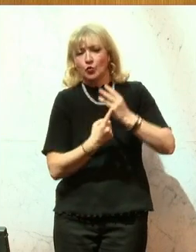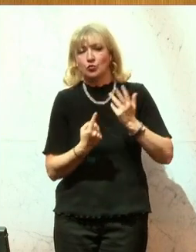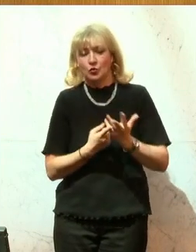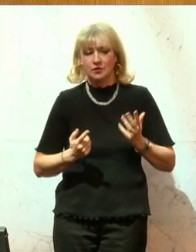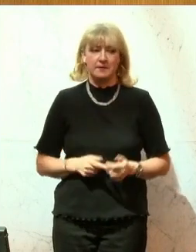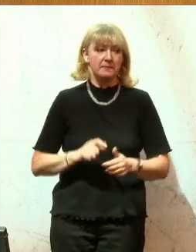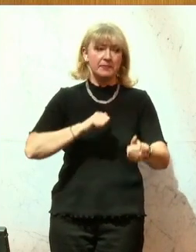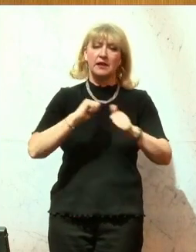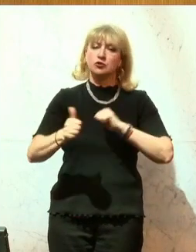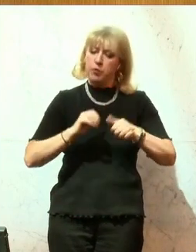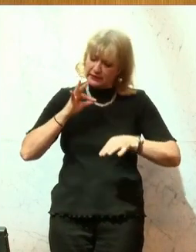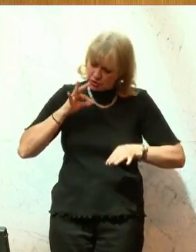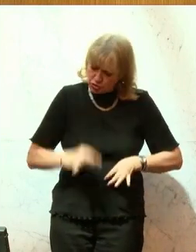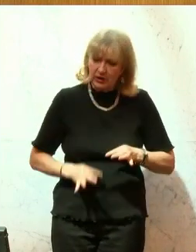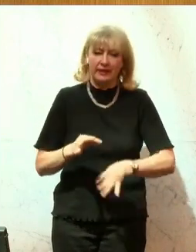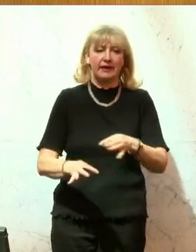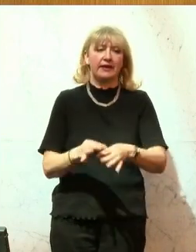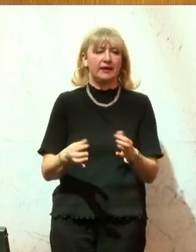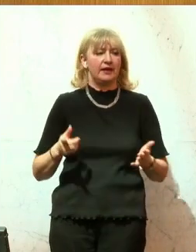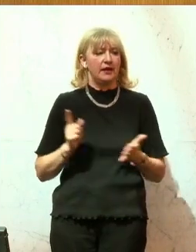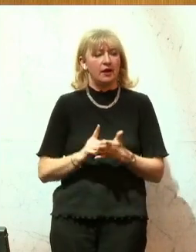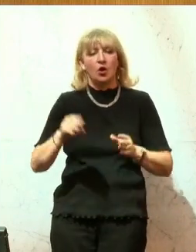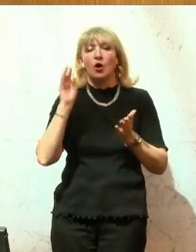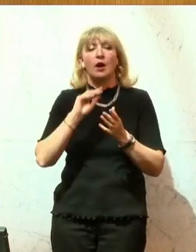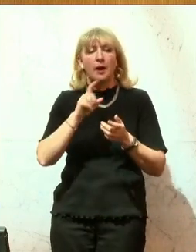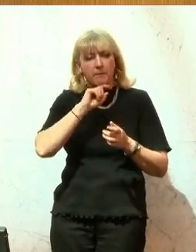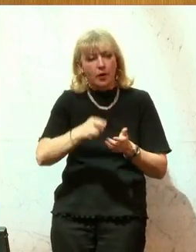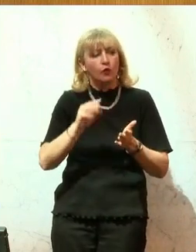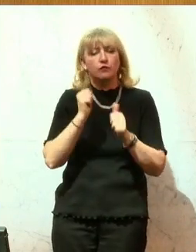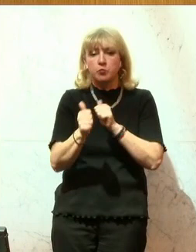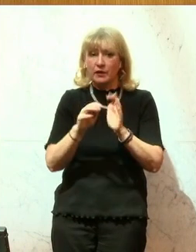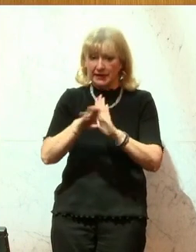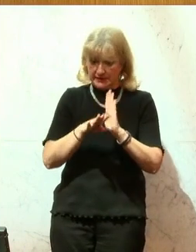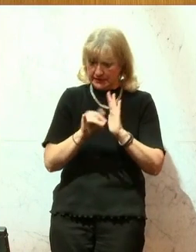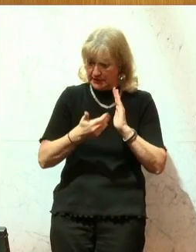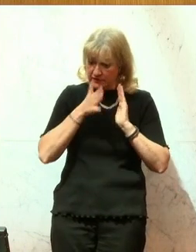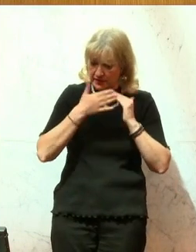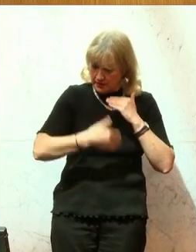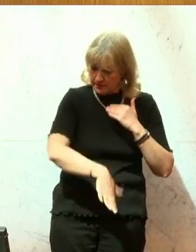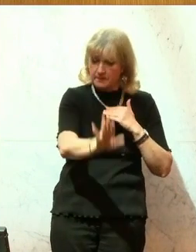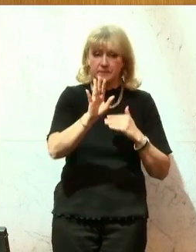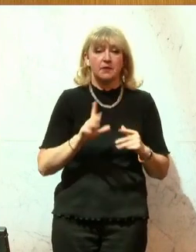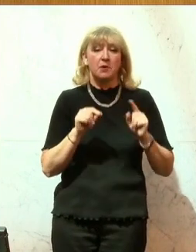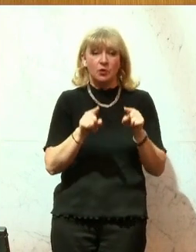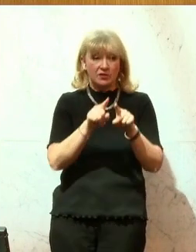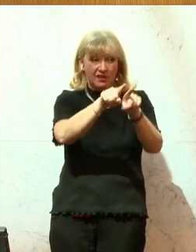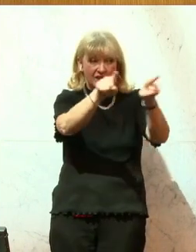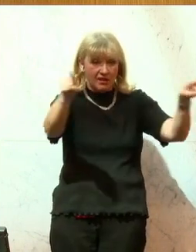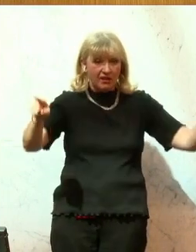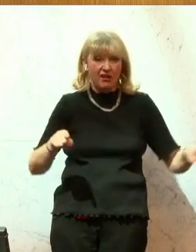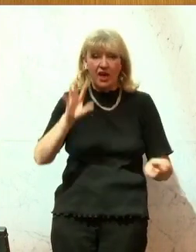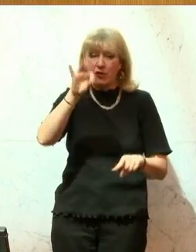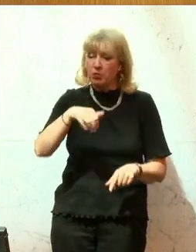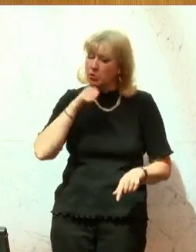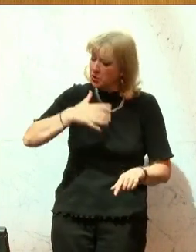Die Sportstrategie, das Berufssportgesetz, das auf den Weg gebracht wird, das haben Sie nicht geschafft von der